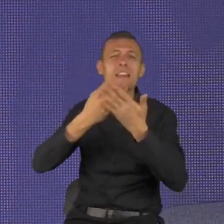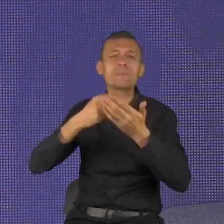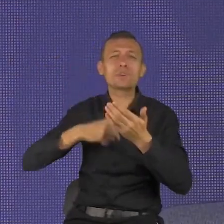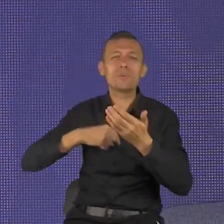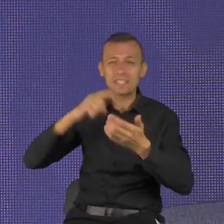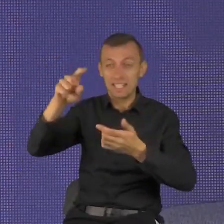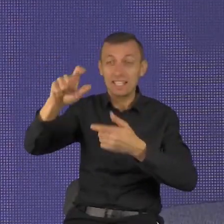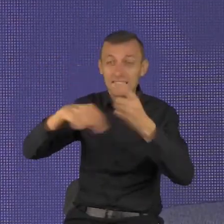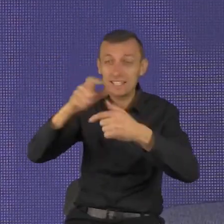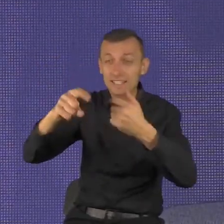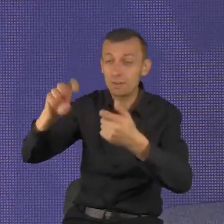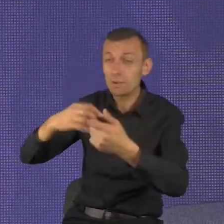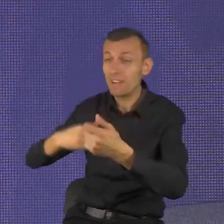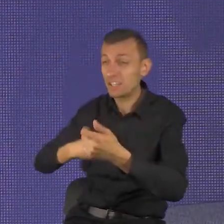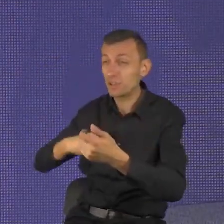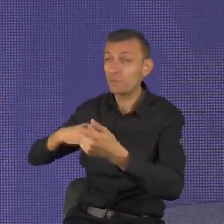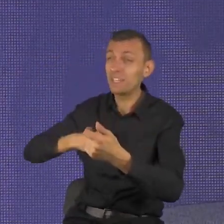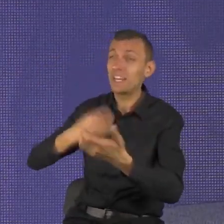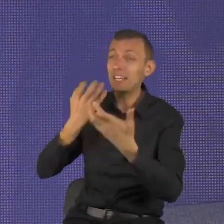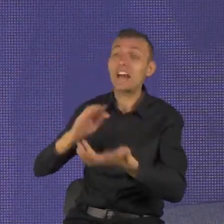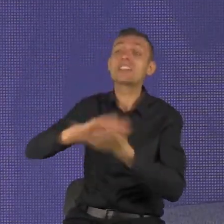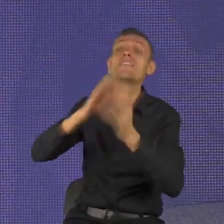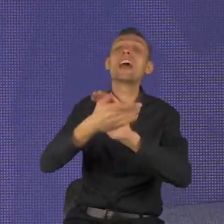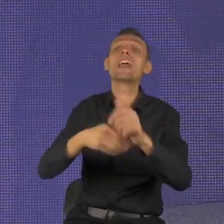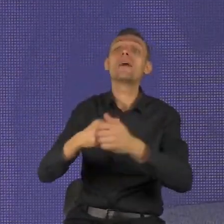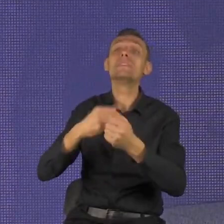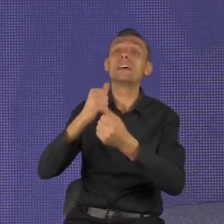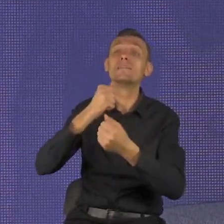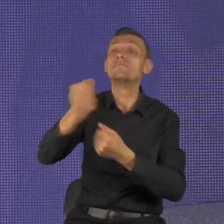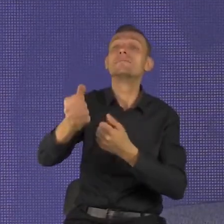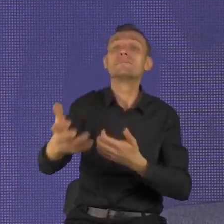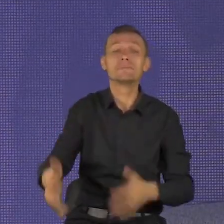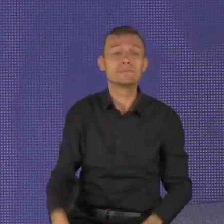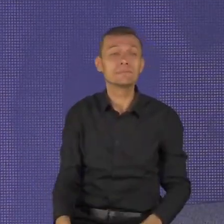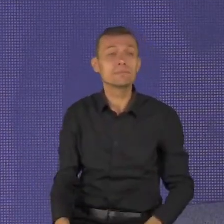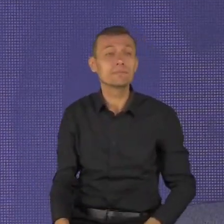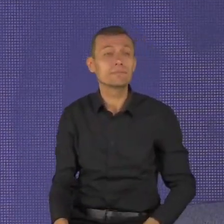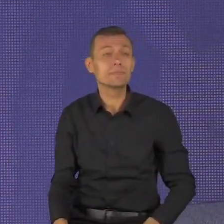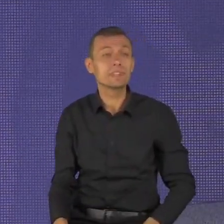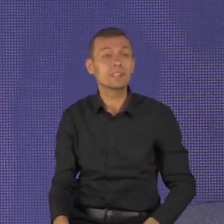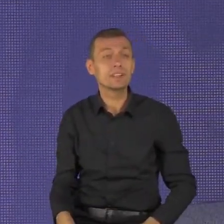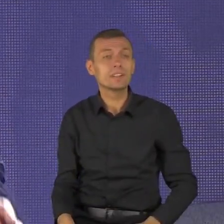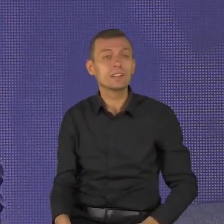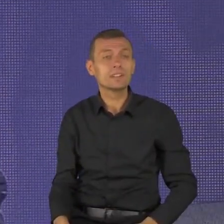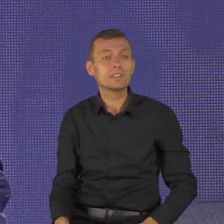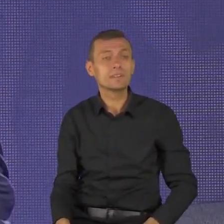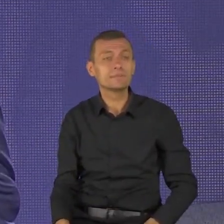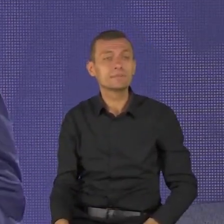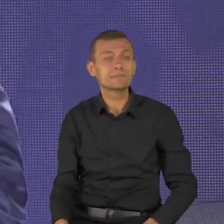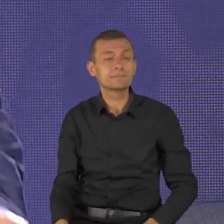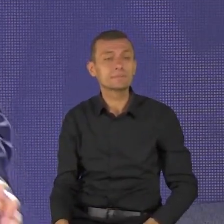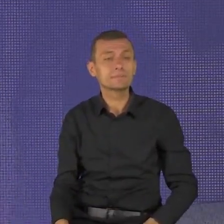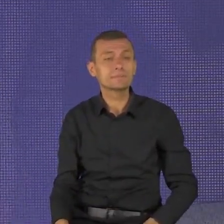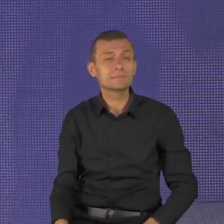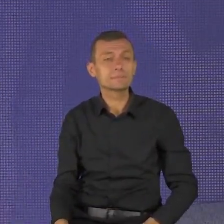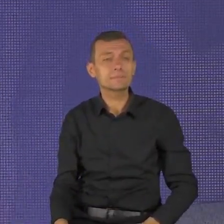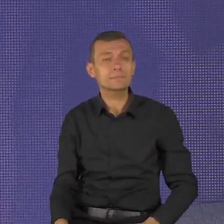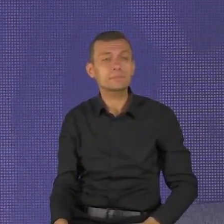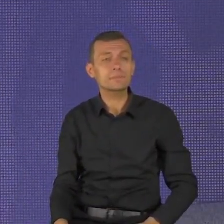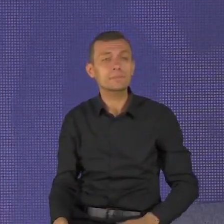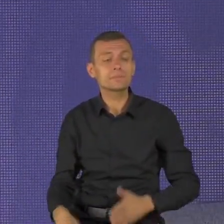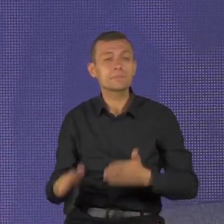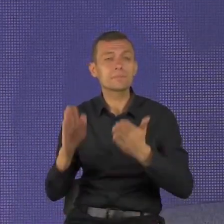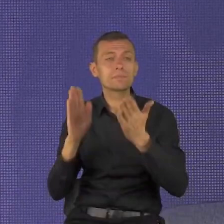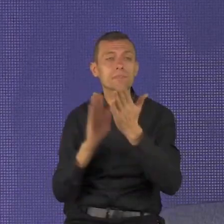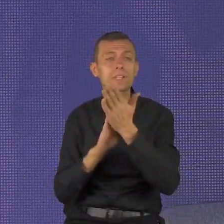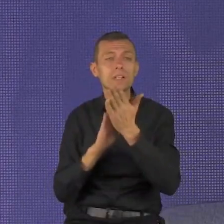inni byli motywowani przez pragnienie szacunku i docenienia. Wszystkie te rzeczy to niezdrowe emocje. Biblia